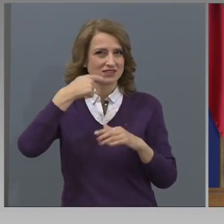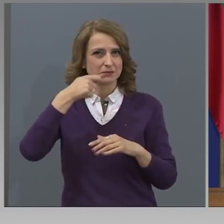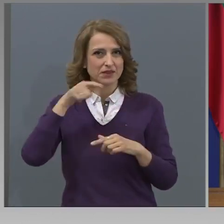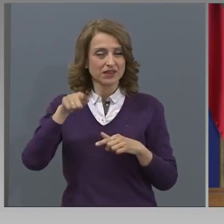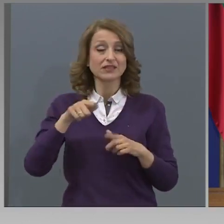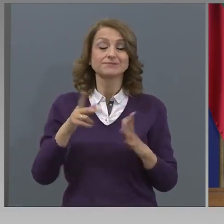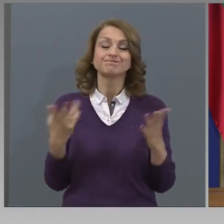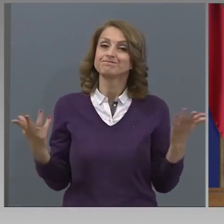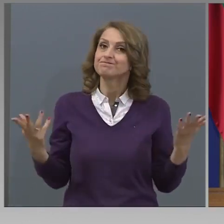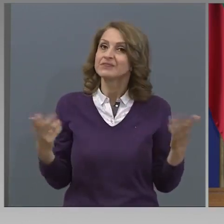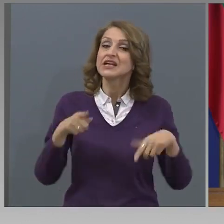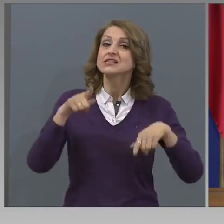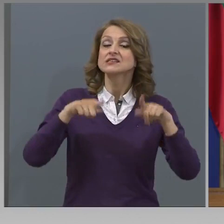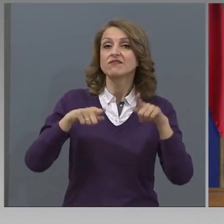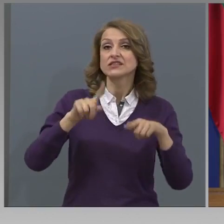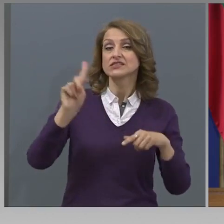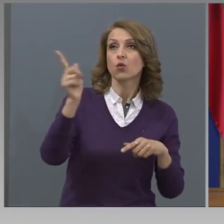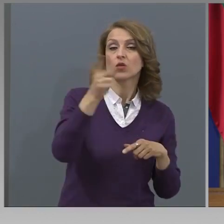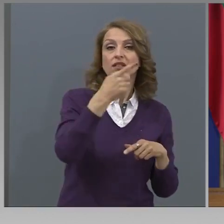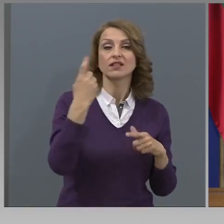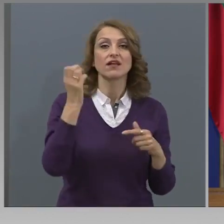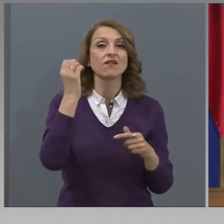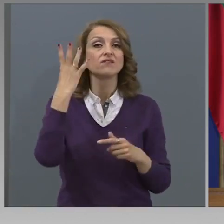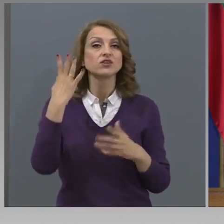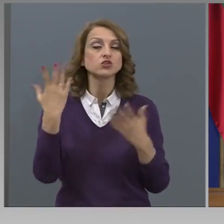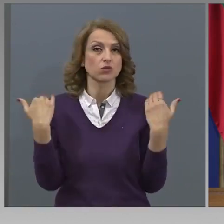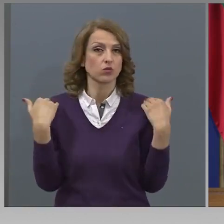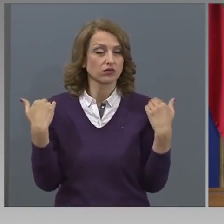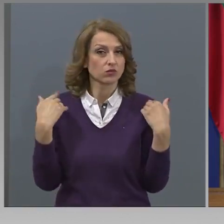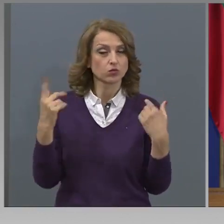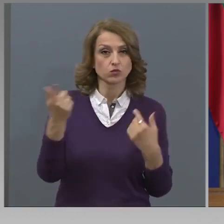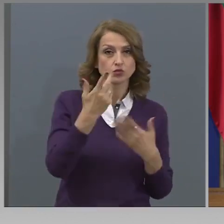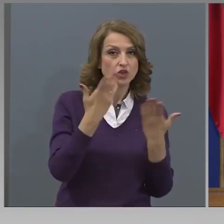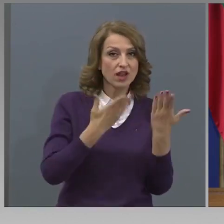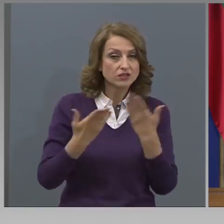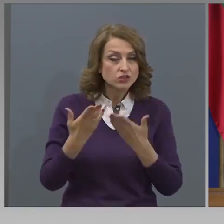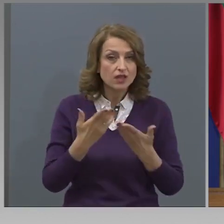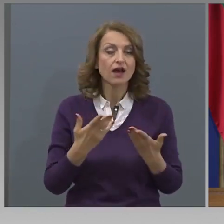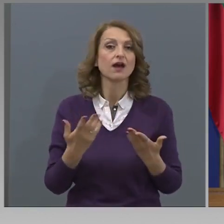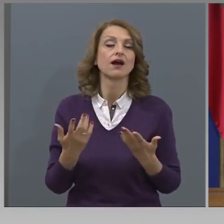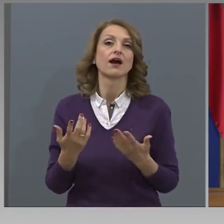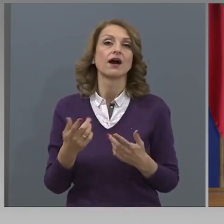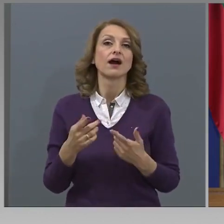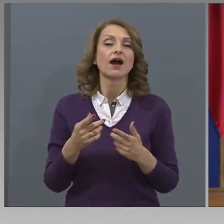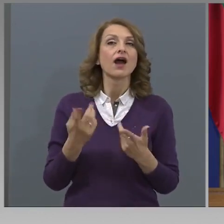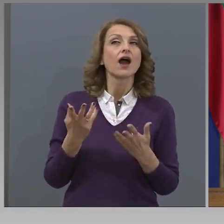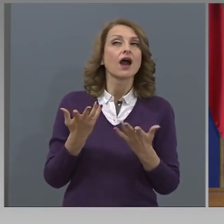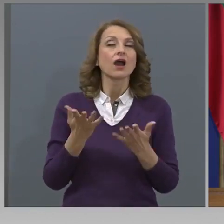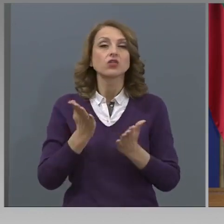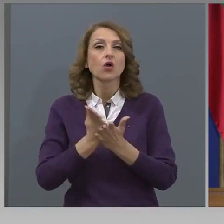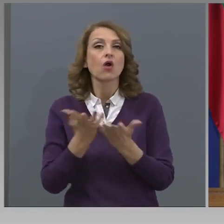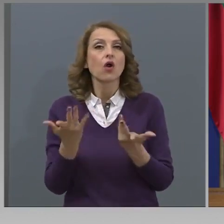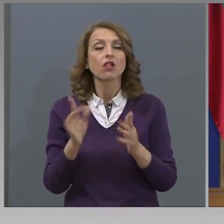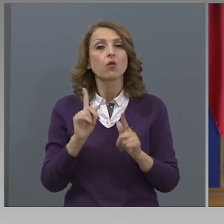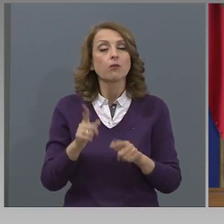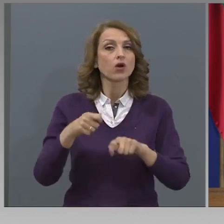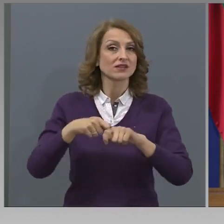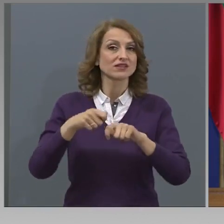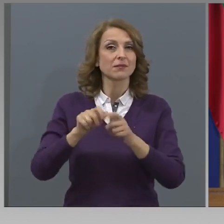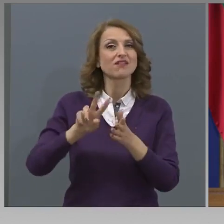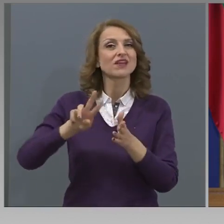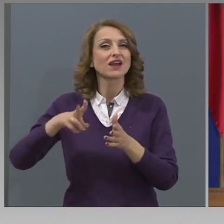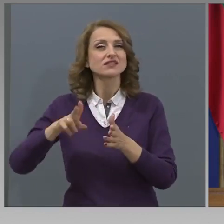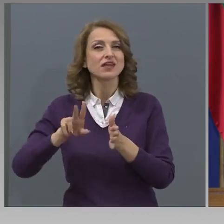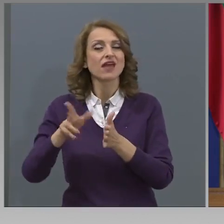Зависи от висшите училища, зависи от това, доколко могат да се реализират резервните варианти. Външото